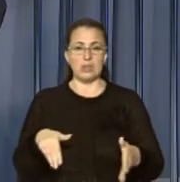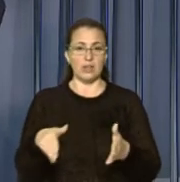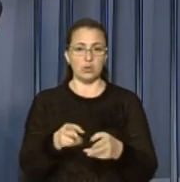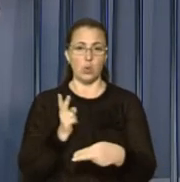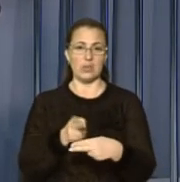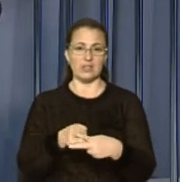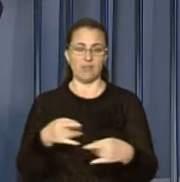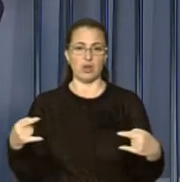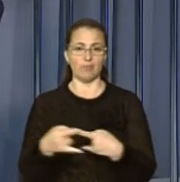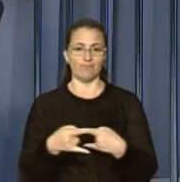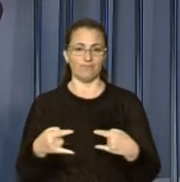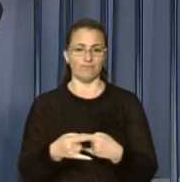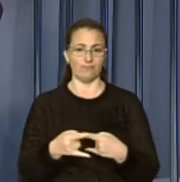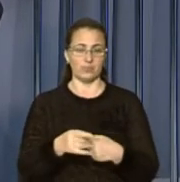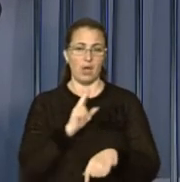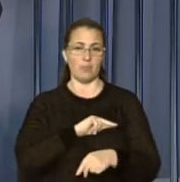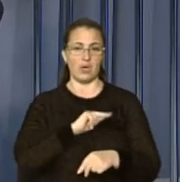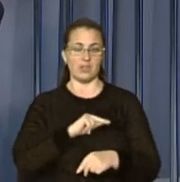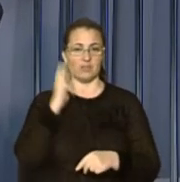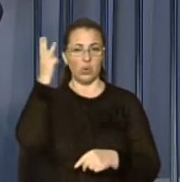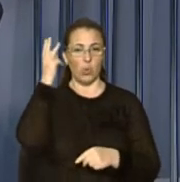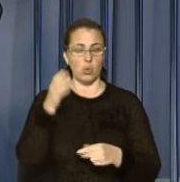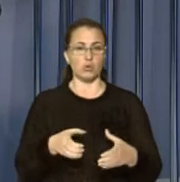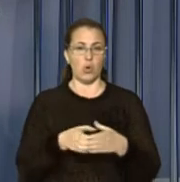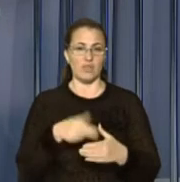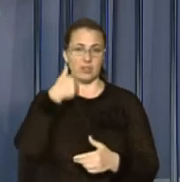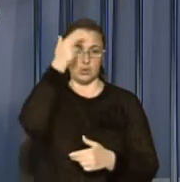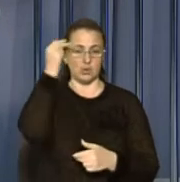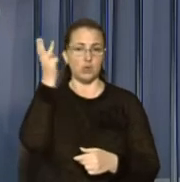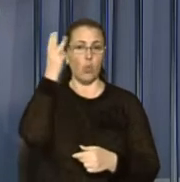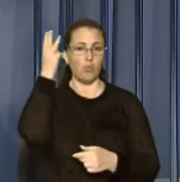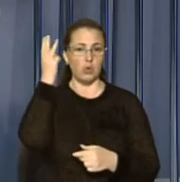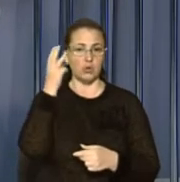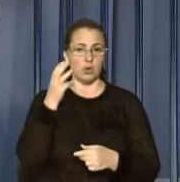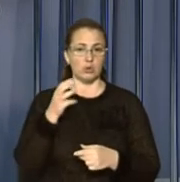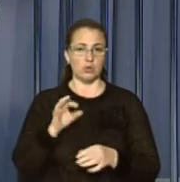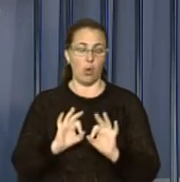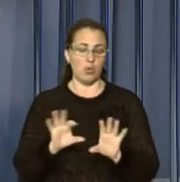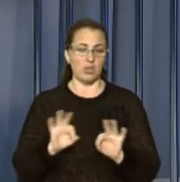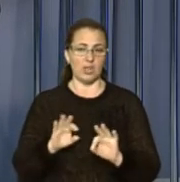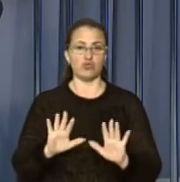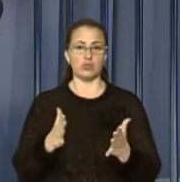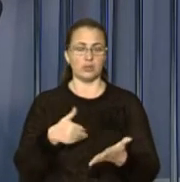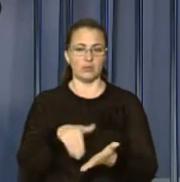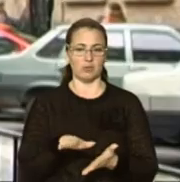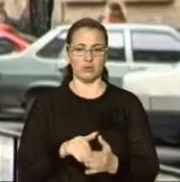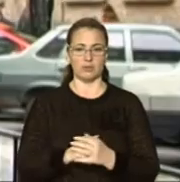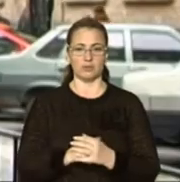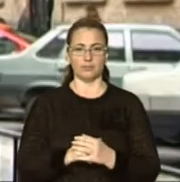заважали проїзду автомобілів. Працівники консульського відділу італійського посольства коментувати ситуацію відмовились.